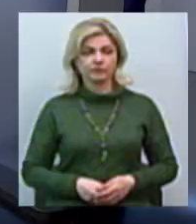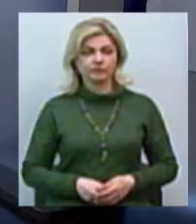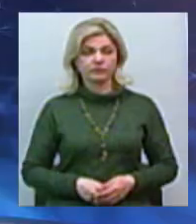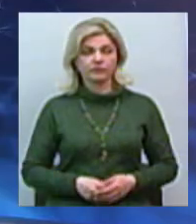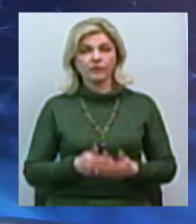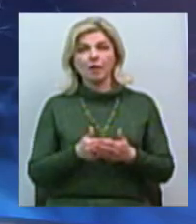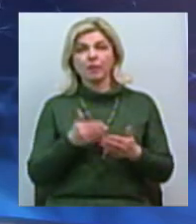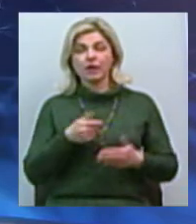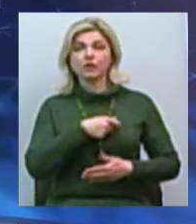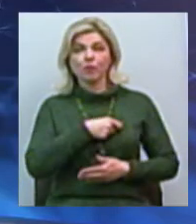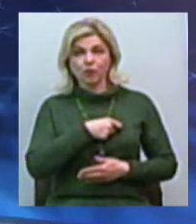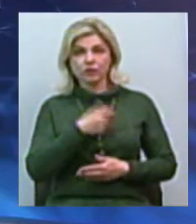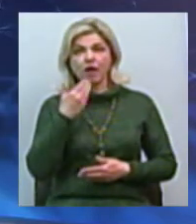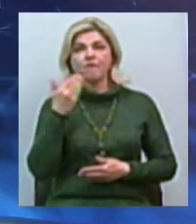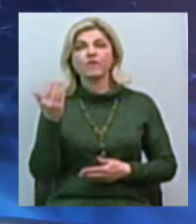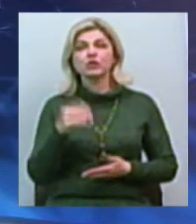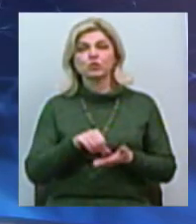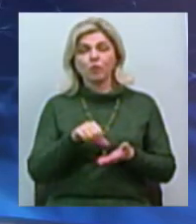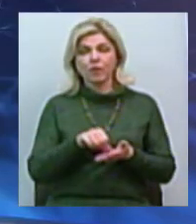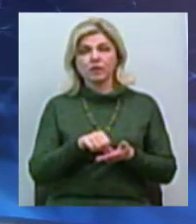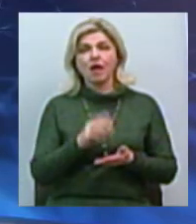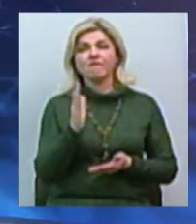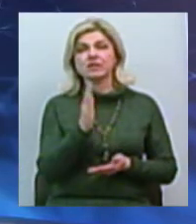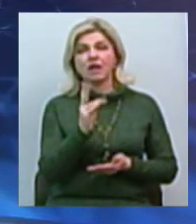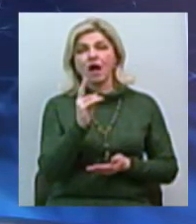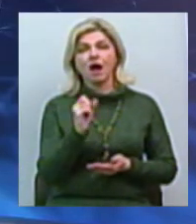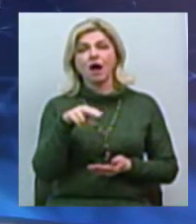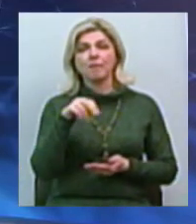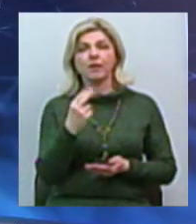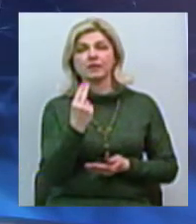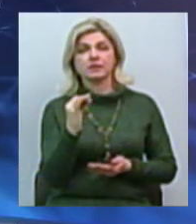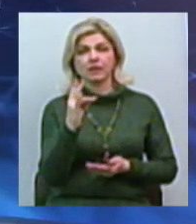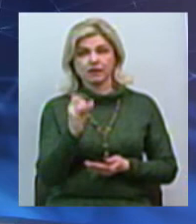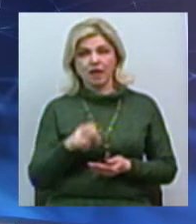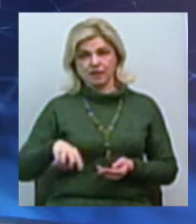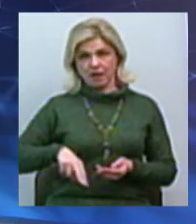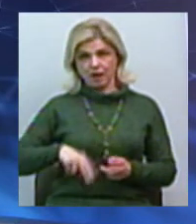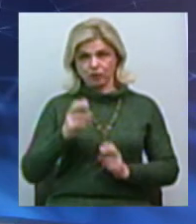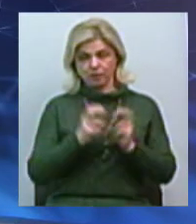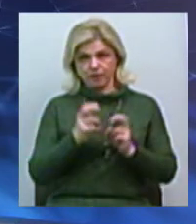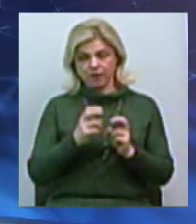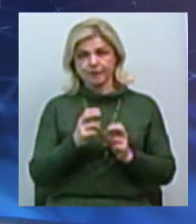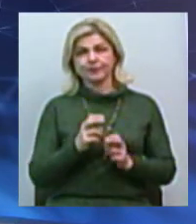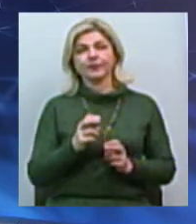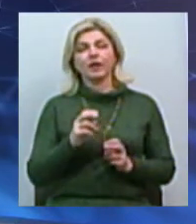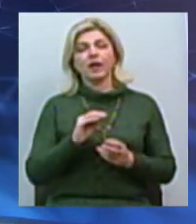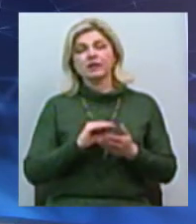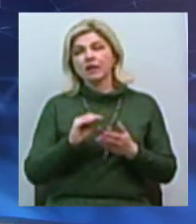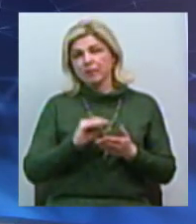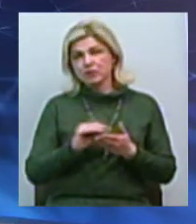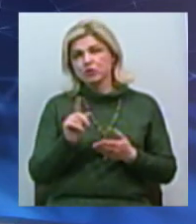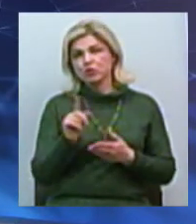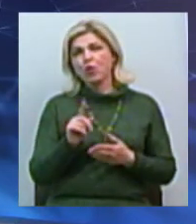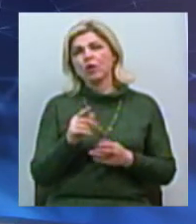Перед депутатами також виступив інвестор океану Василь Капацина, який знов звинуватив у спецоперації проти свого підприємства російські спецслужби.